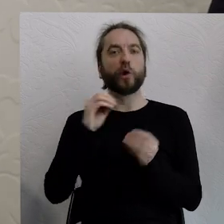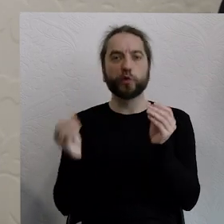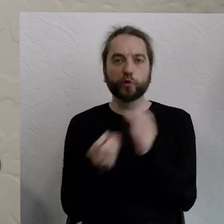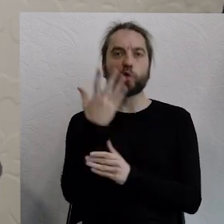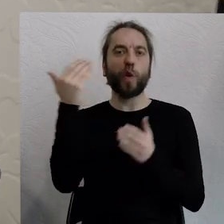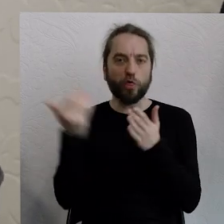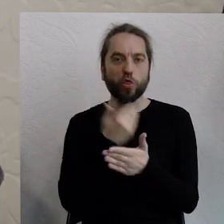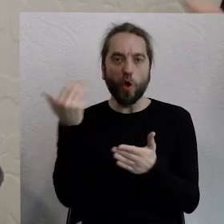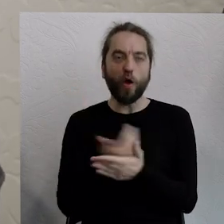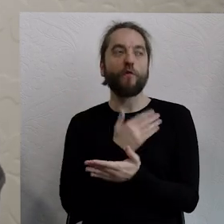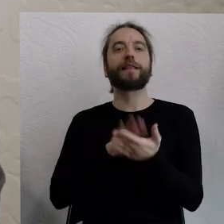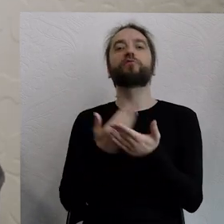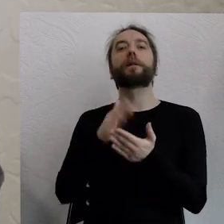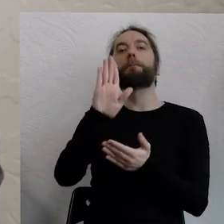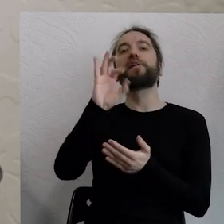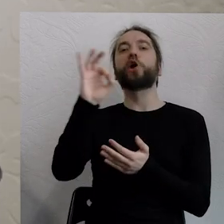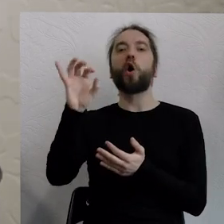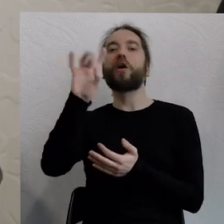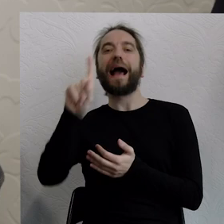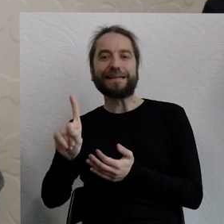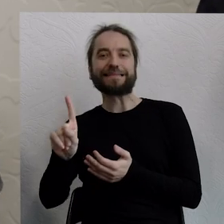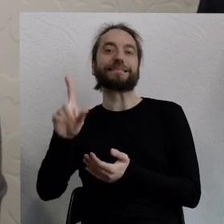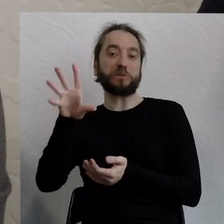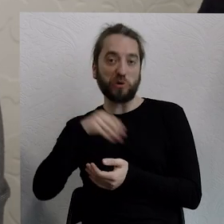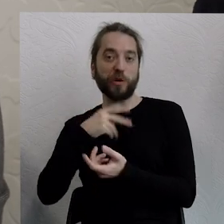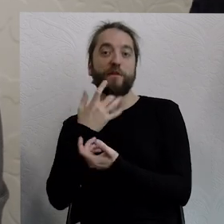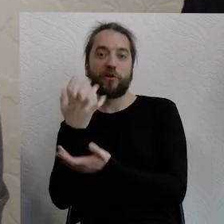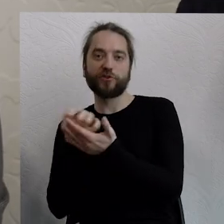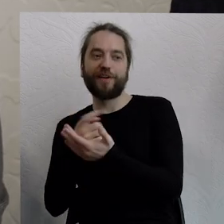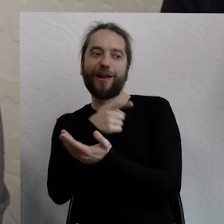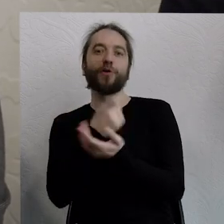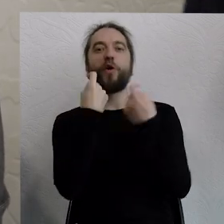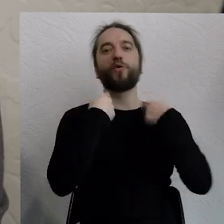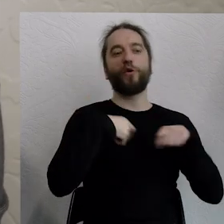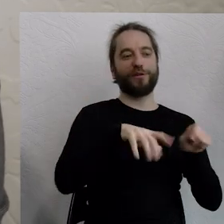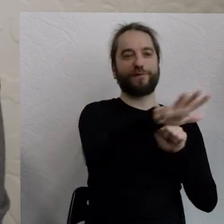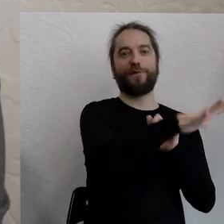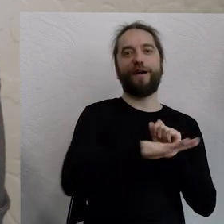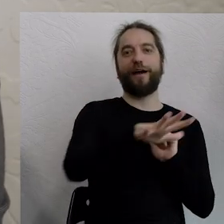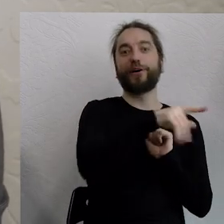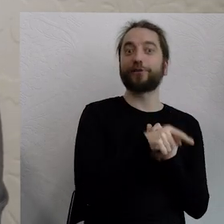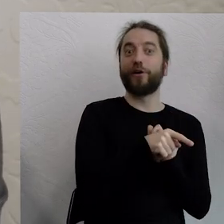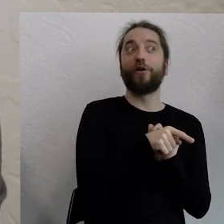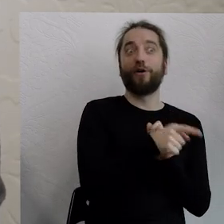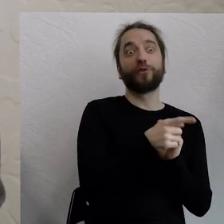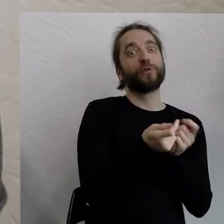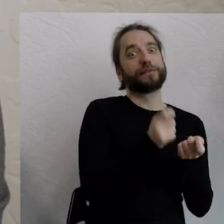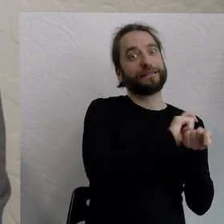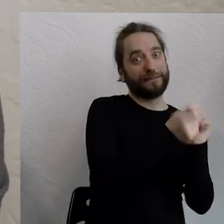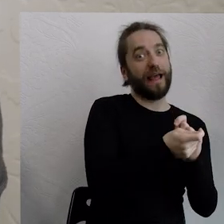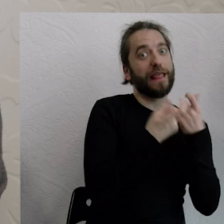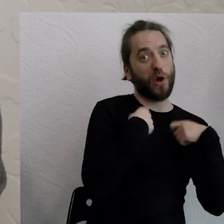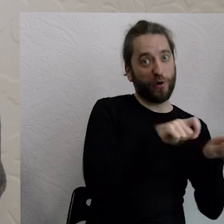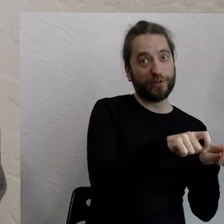i stabilizować je biogazem. Ale tu pojawia się kolejny problem. Rolnictwo. Ok, jak będziemy robić biogaz, musimy intensyfikować rolnictwo. A czy my tego